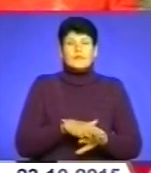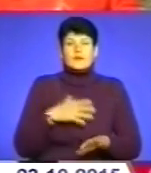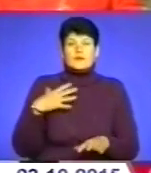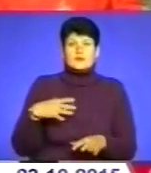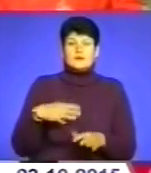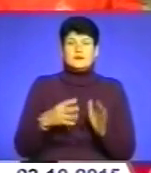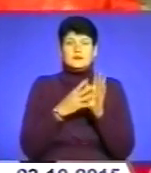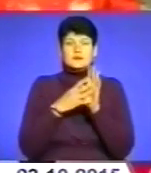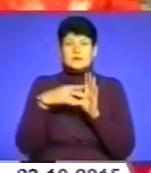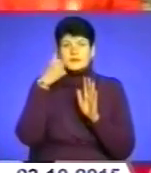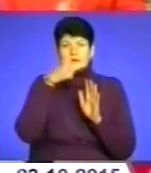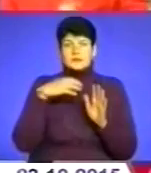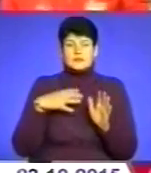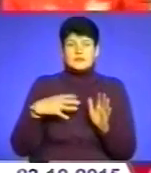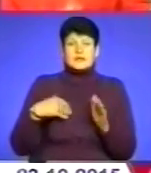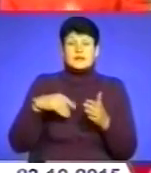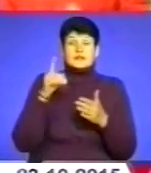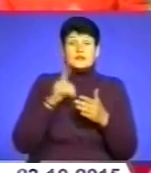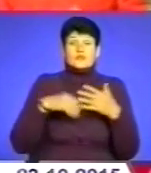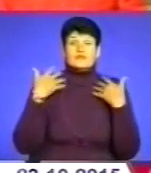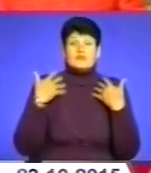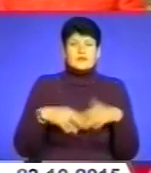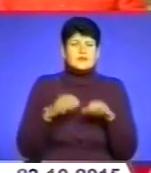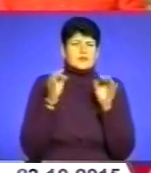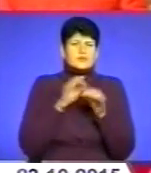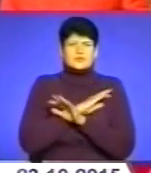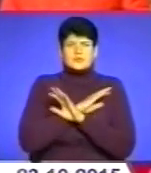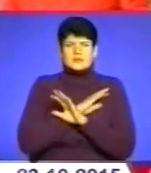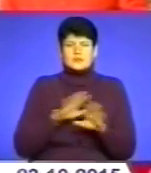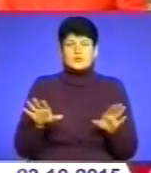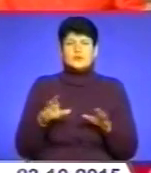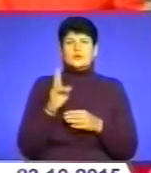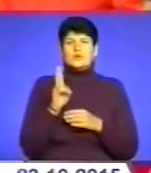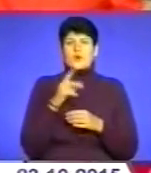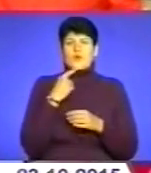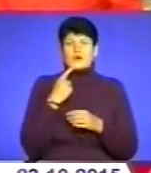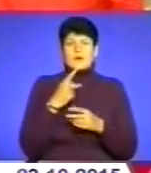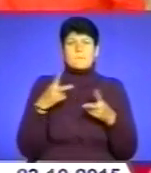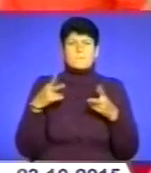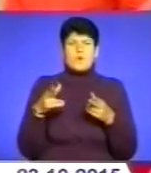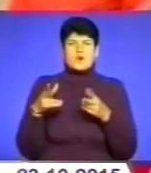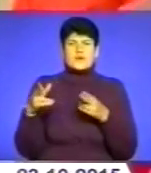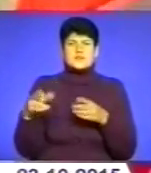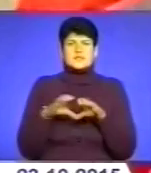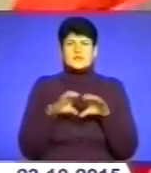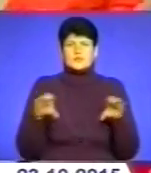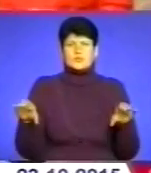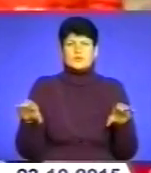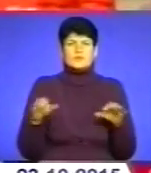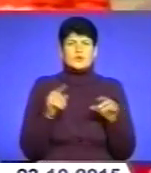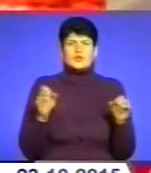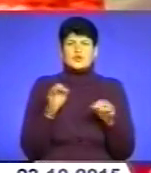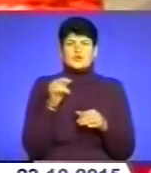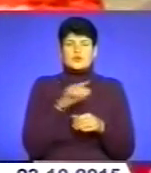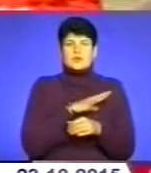років ми чекали. Я вже надію втратив, думав, вже нічого не буде. Хто казав порізати труби, бо нічого з того не